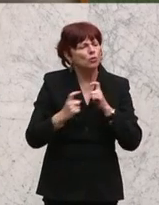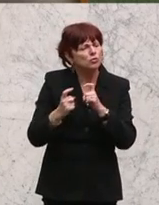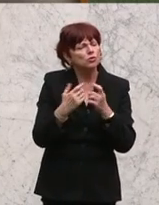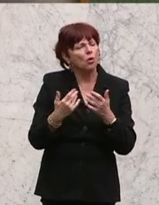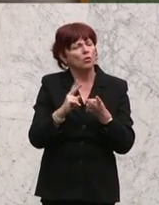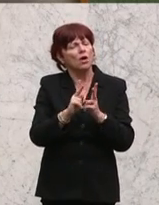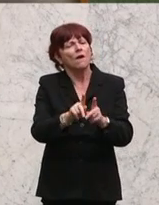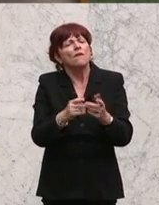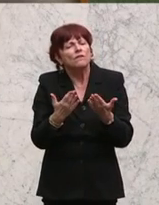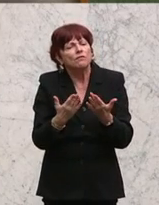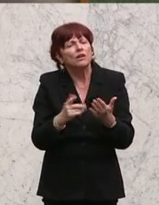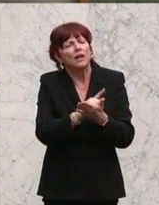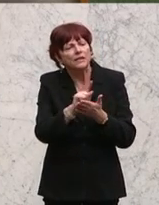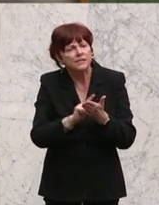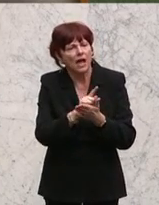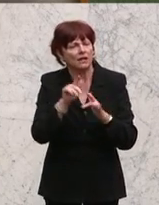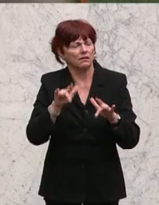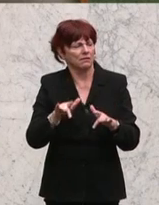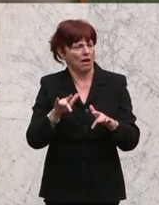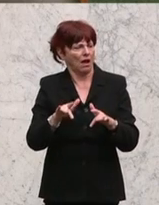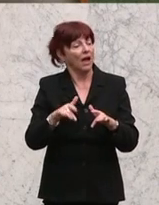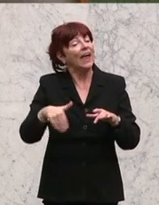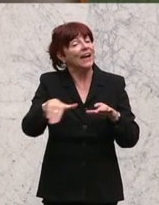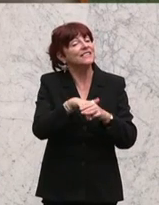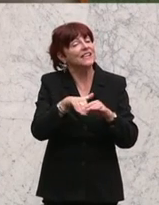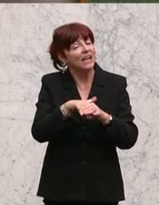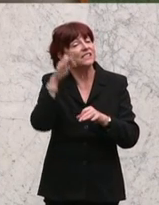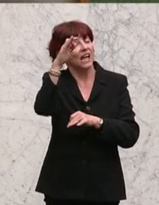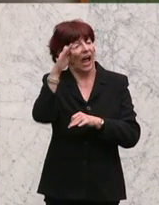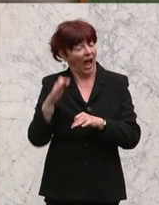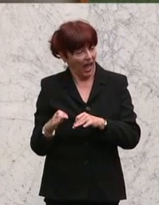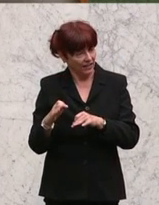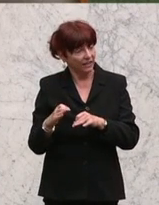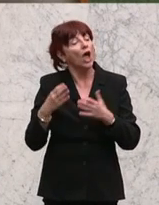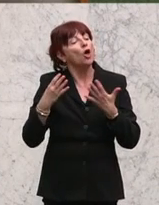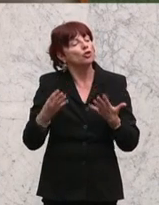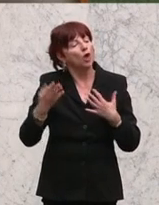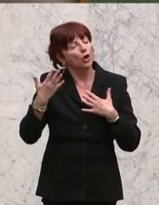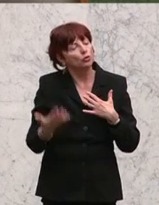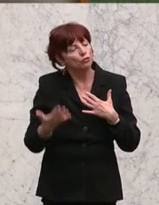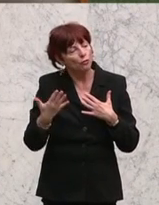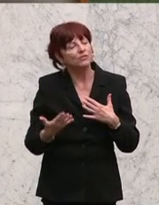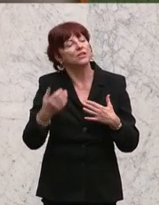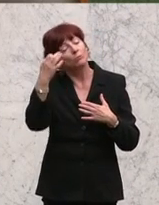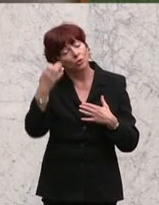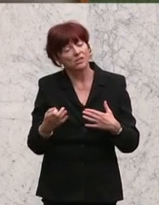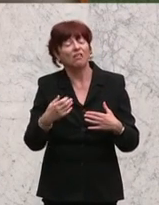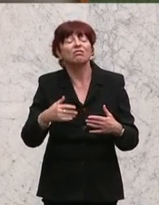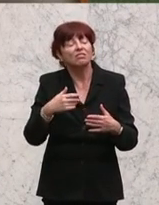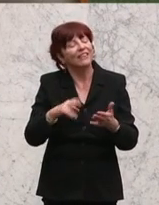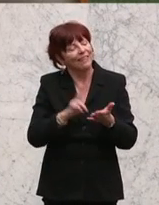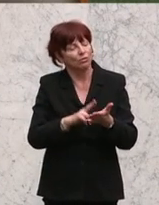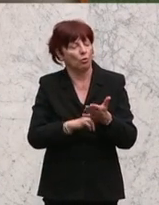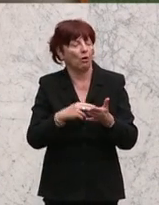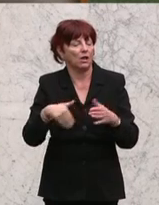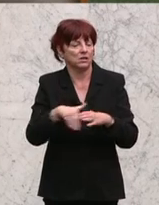Sozialministerium weist die Ersatzrate mit 79 Prozent aus, die Nettoersatzrate. Und wenn